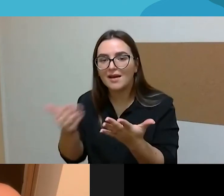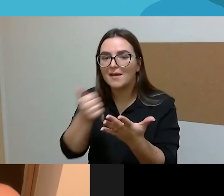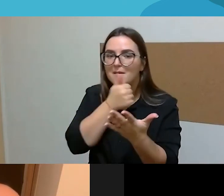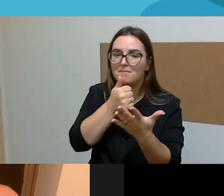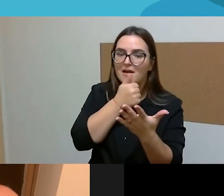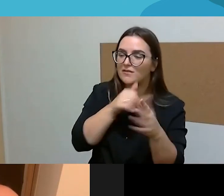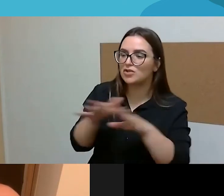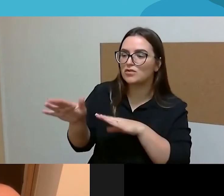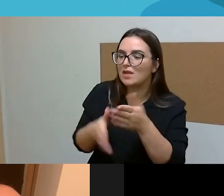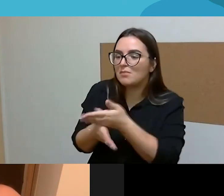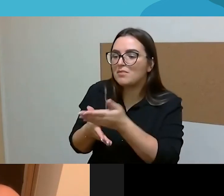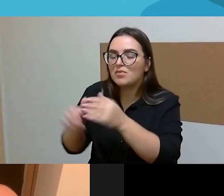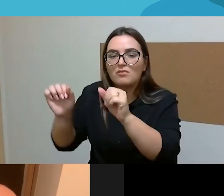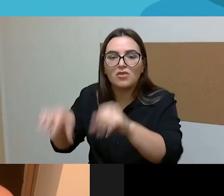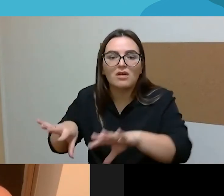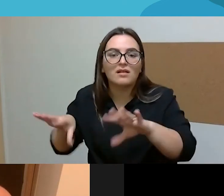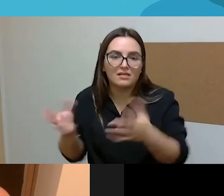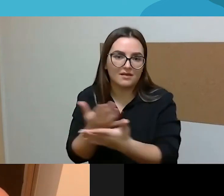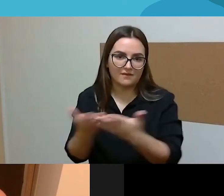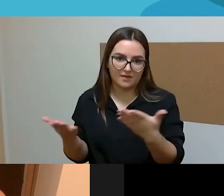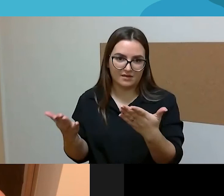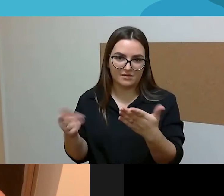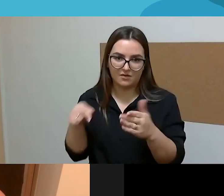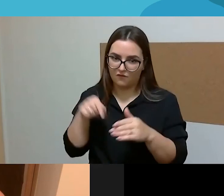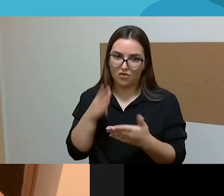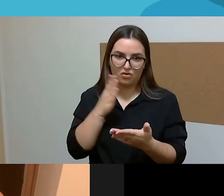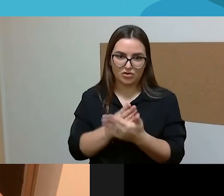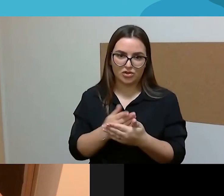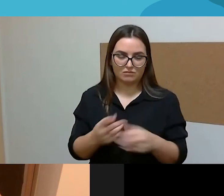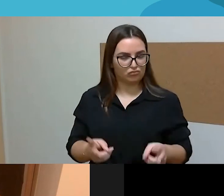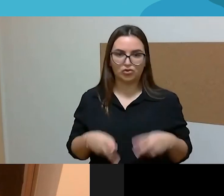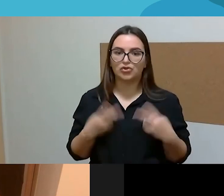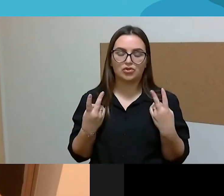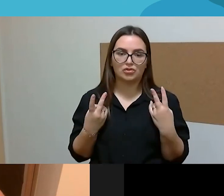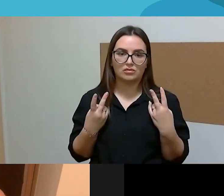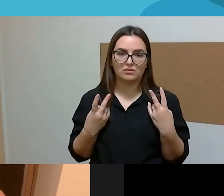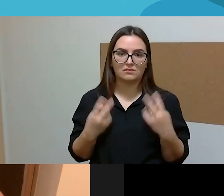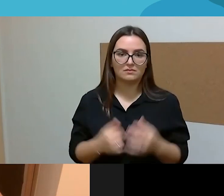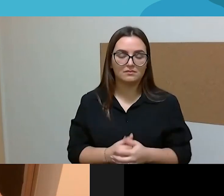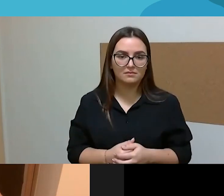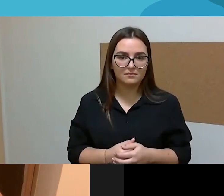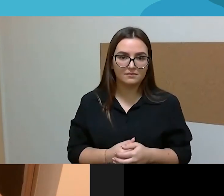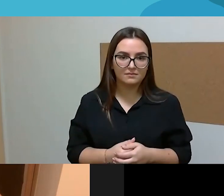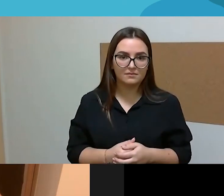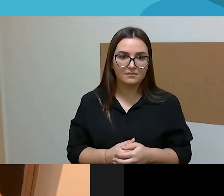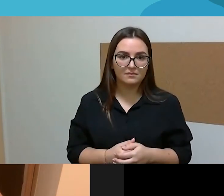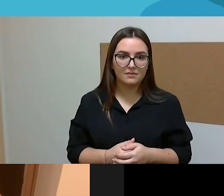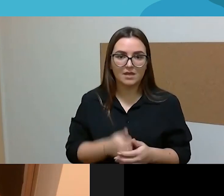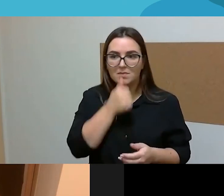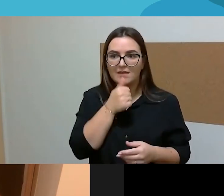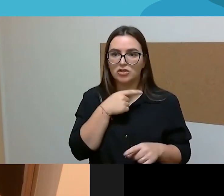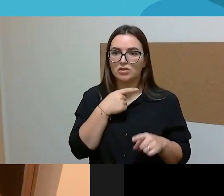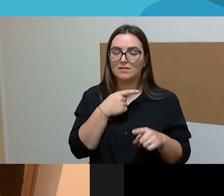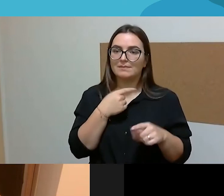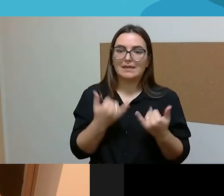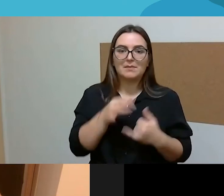situacijose, net ir sunkuose situacijose, tai yra didelis džiaugsmas. Aš negaliu taip dabar pasakyti,